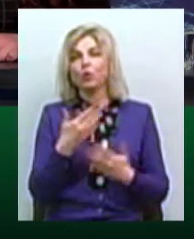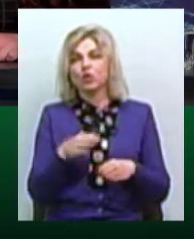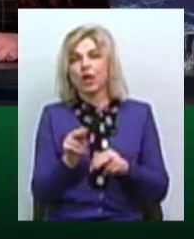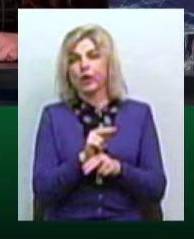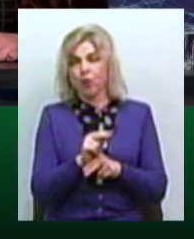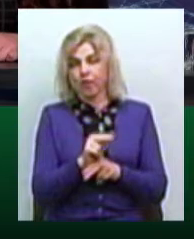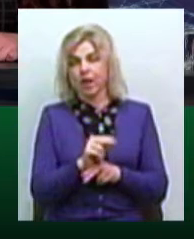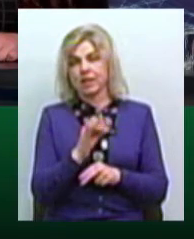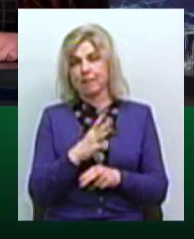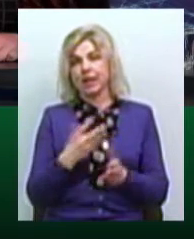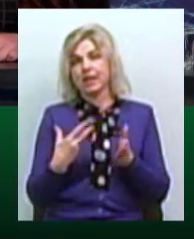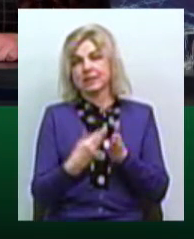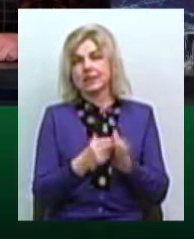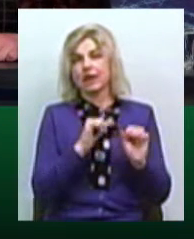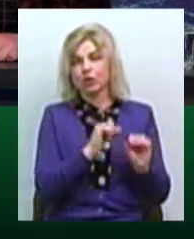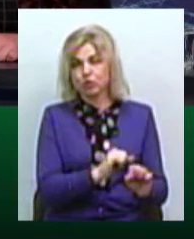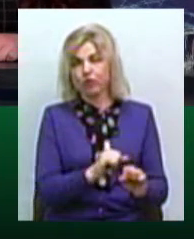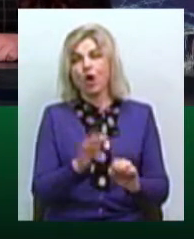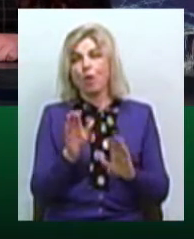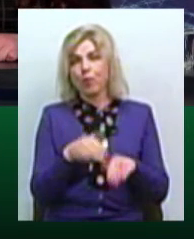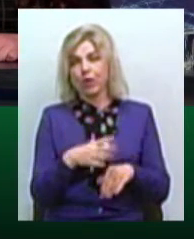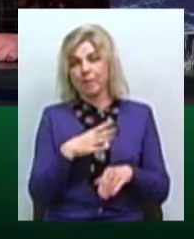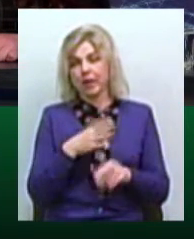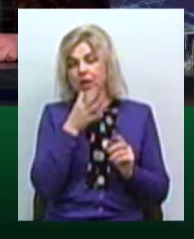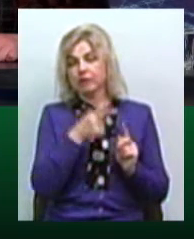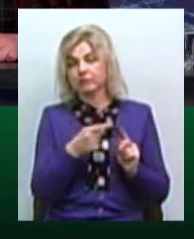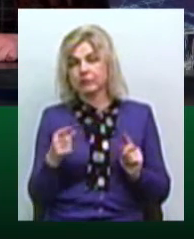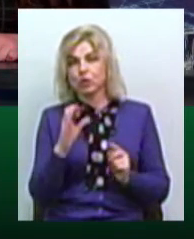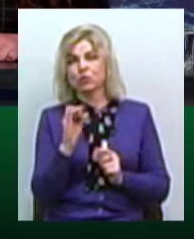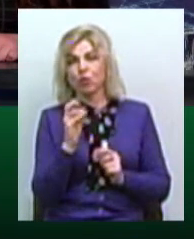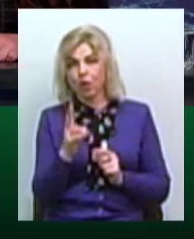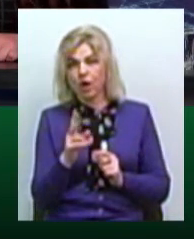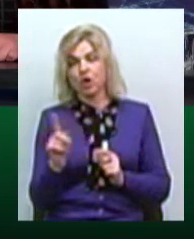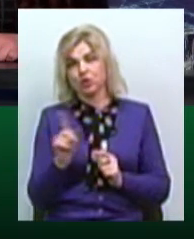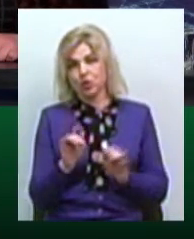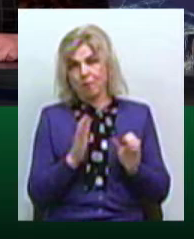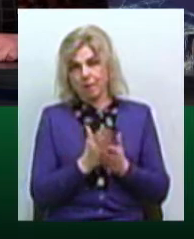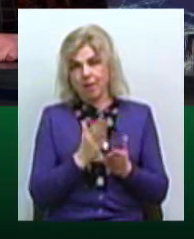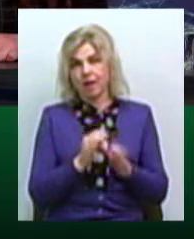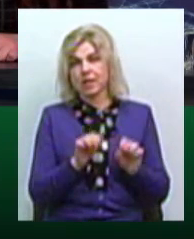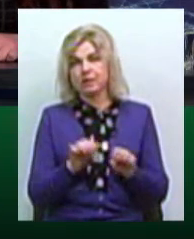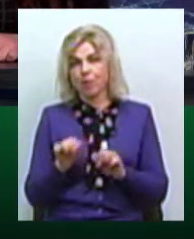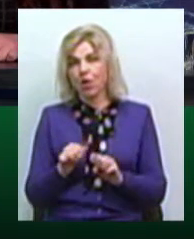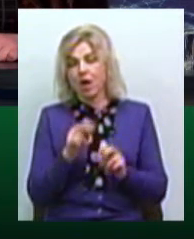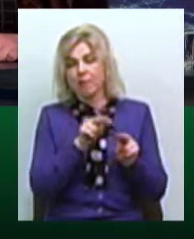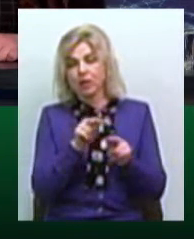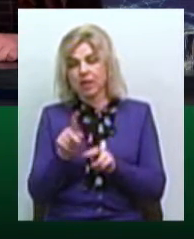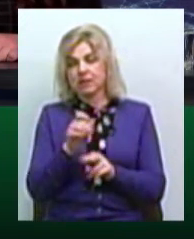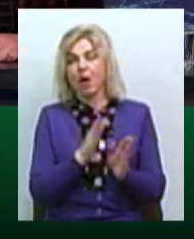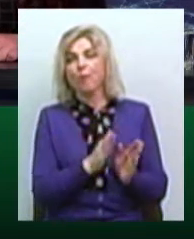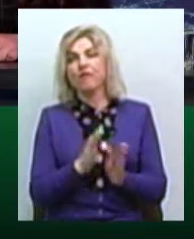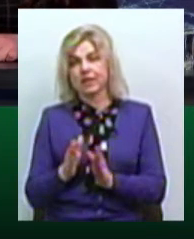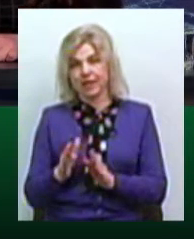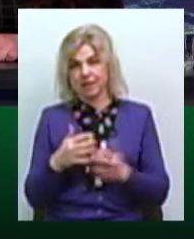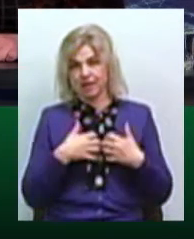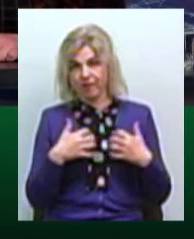клініці та були стерилізовані, вакциновані. Після цього пройшов певний термін, щоб ми мали змогу прослідкувати за поведінкою тваринки. Якщо була